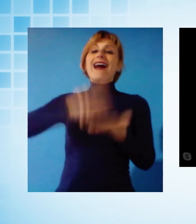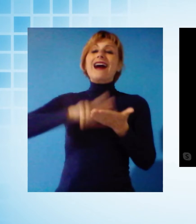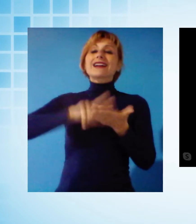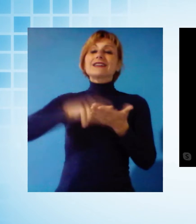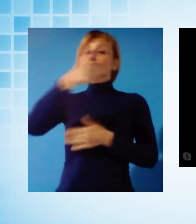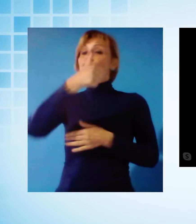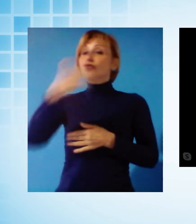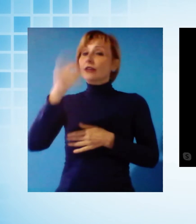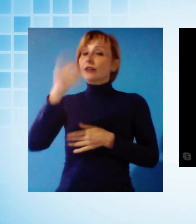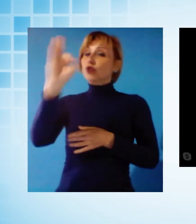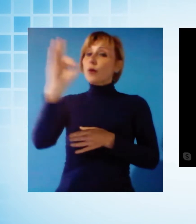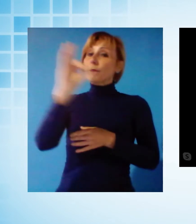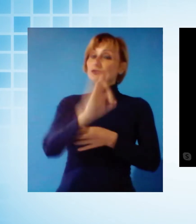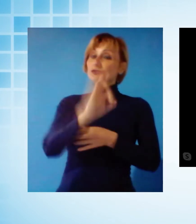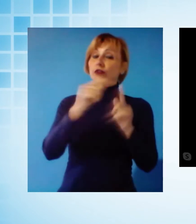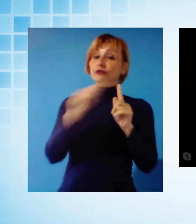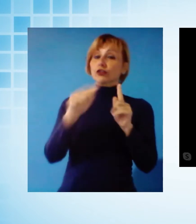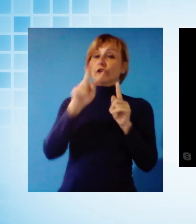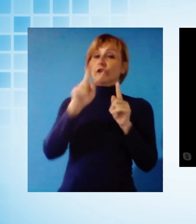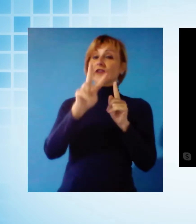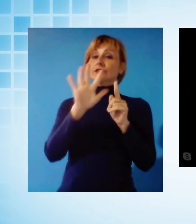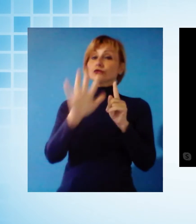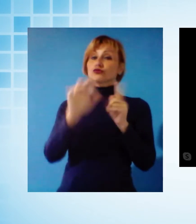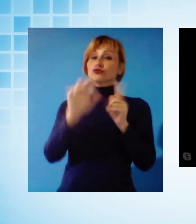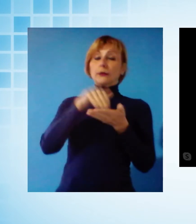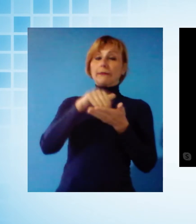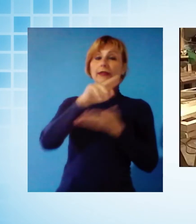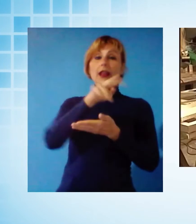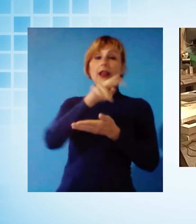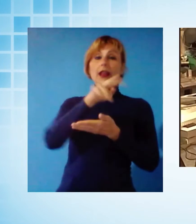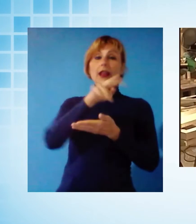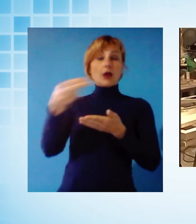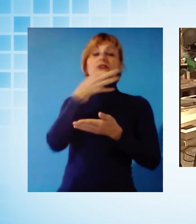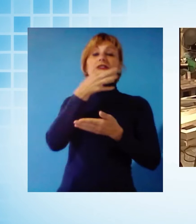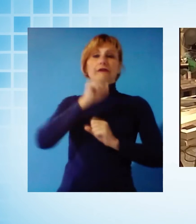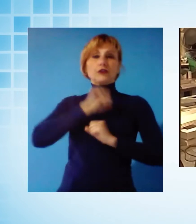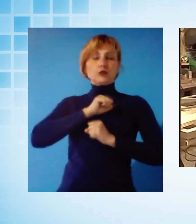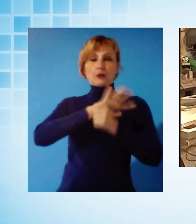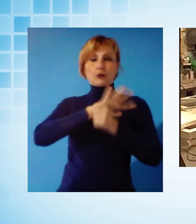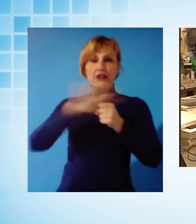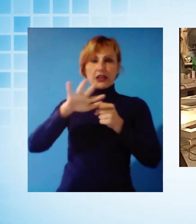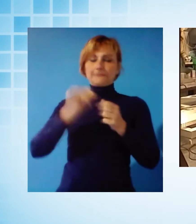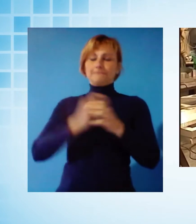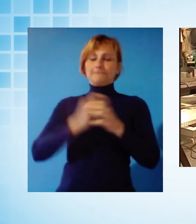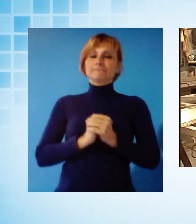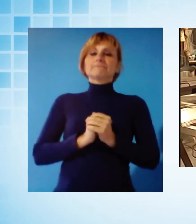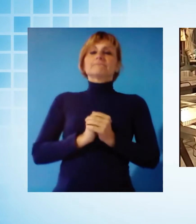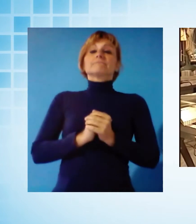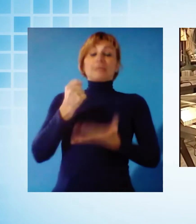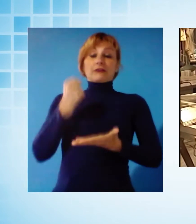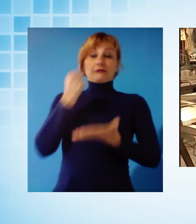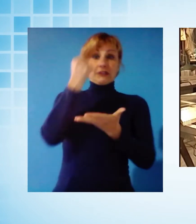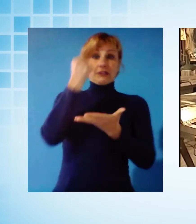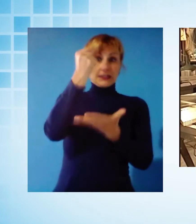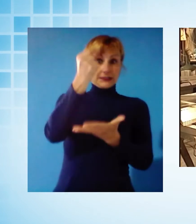fino a 25 mila euro, sia veramente una dimostrazione di fiducia. Ma al di là dell'ammontare dei finanziamenti ottenibili,